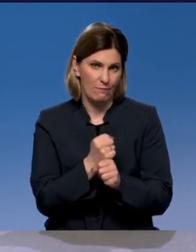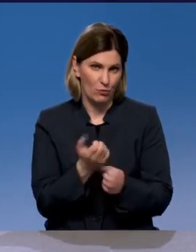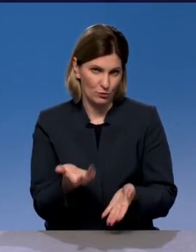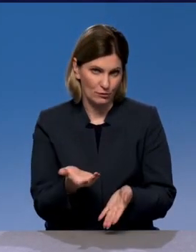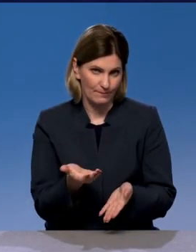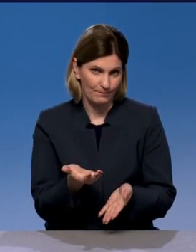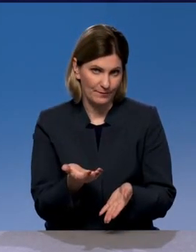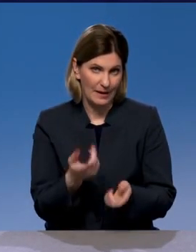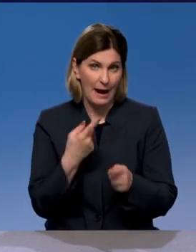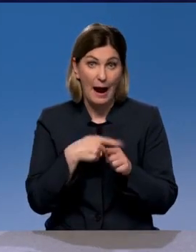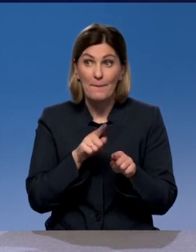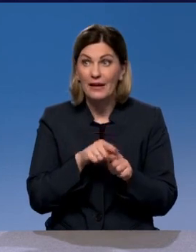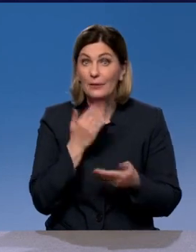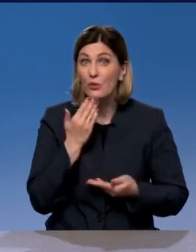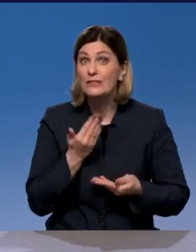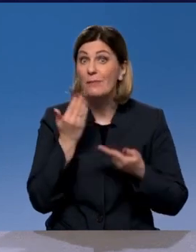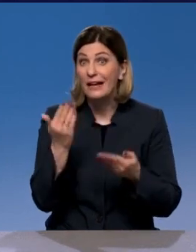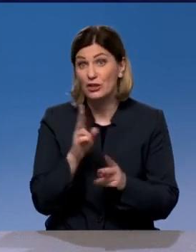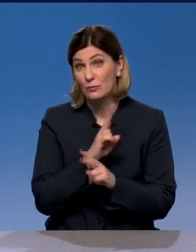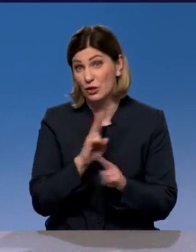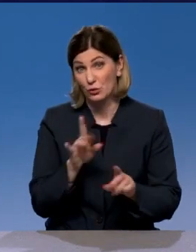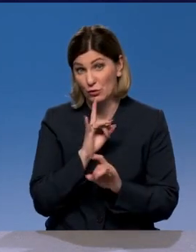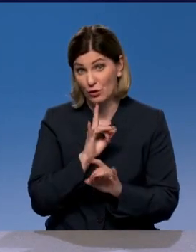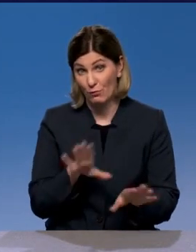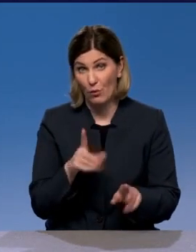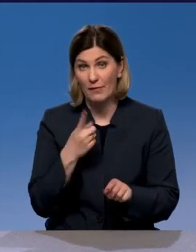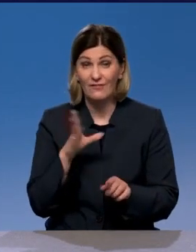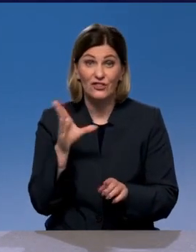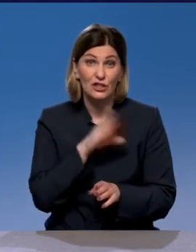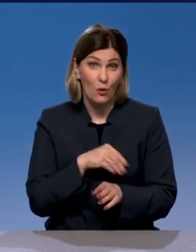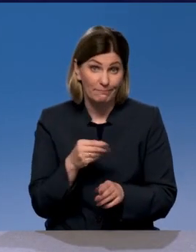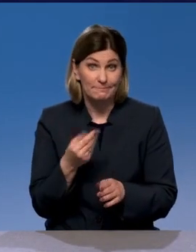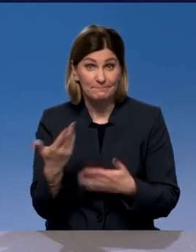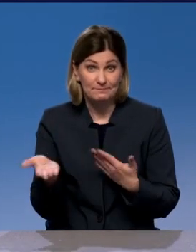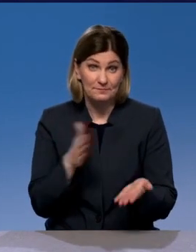моет, поэтому спрашивать никто с толком и не будет. И поэтому мы возвращаемся вот к этой ситуации.